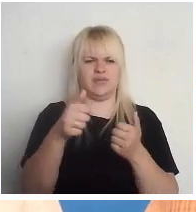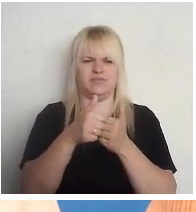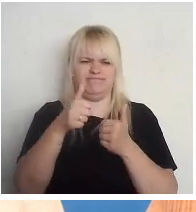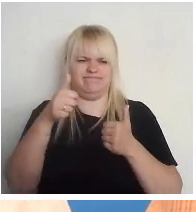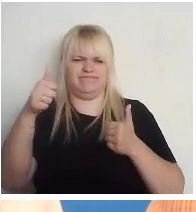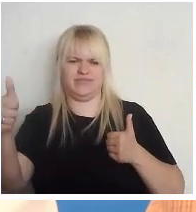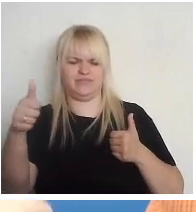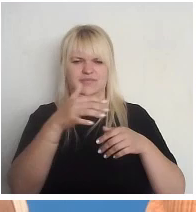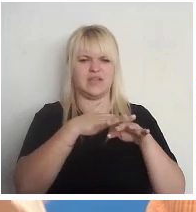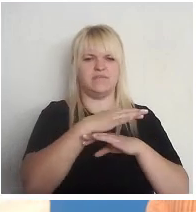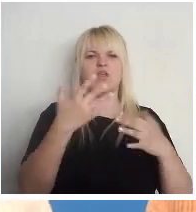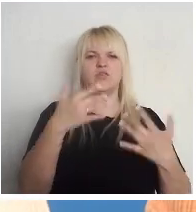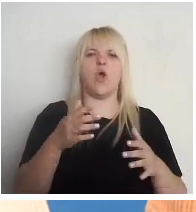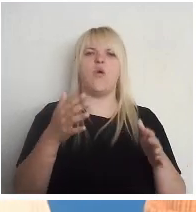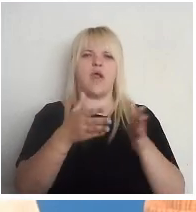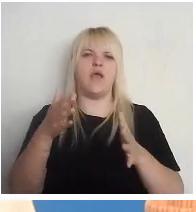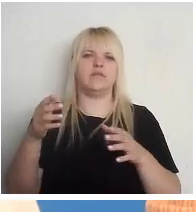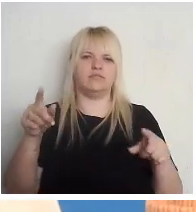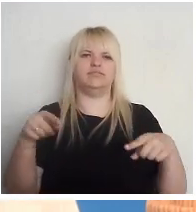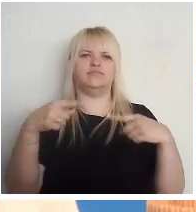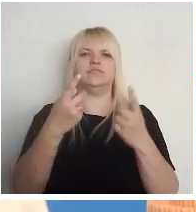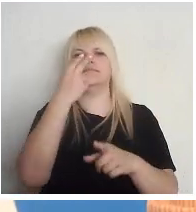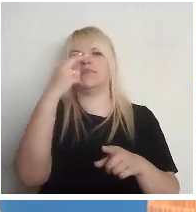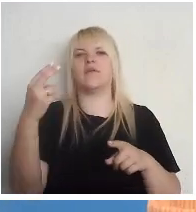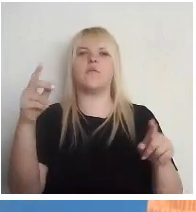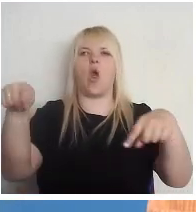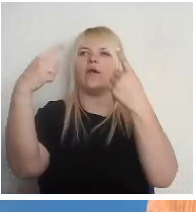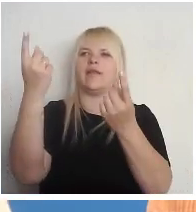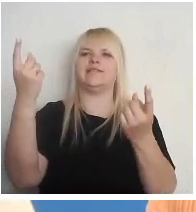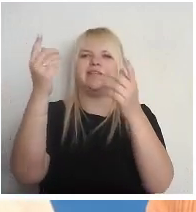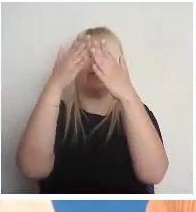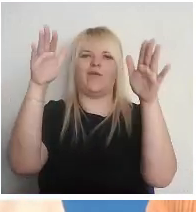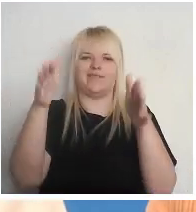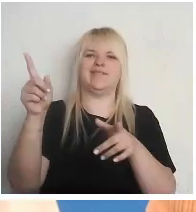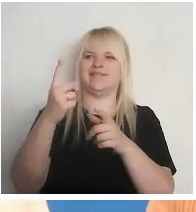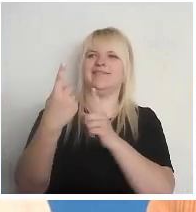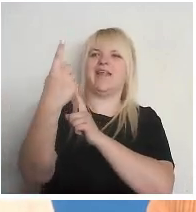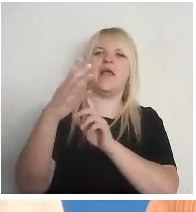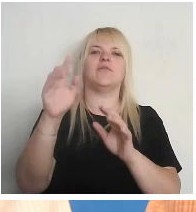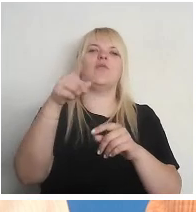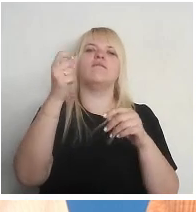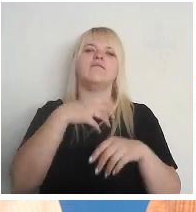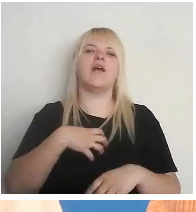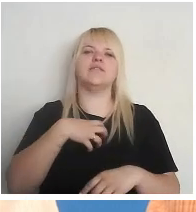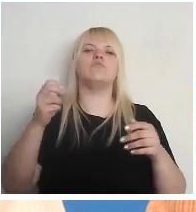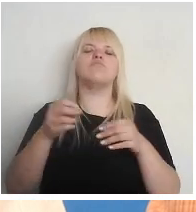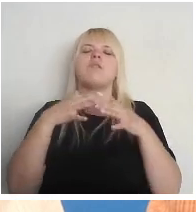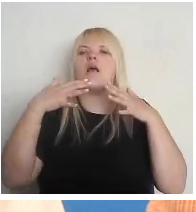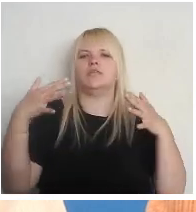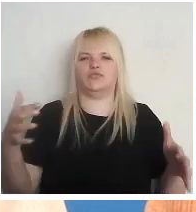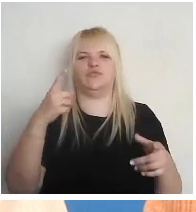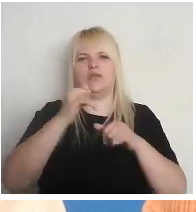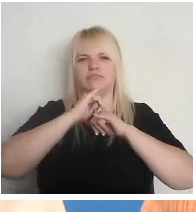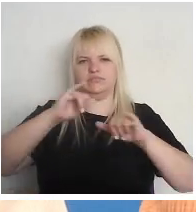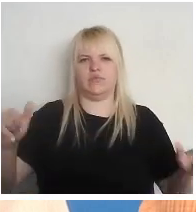tas palēnām tiek veicināts, kā mēs redzam, tur tālāk ir progresīvo telts. Bet to vajadzētu plašāk izplatīt.